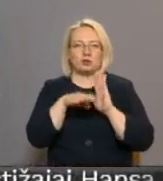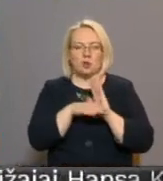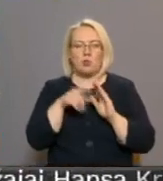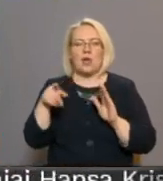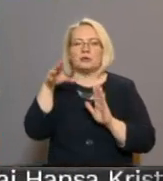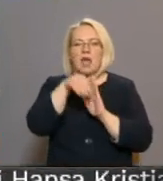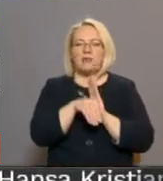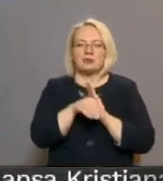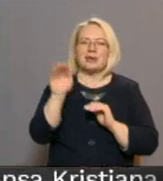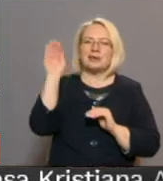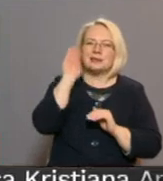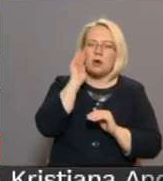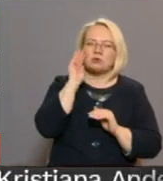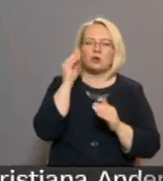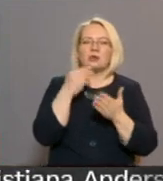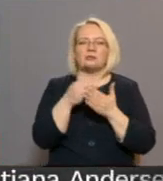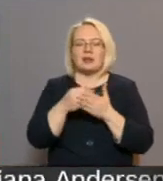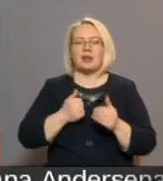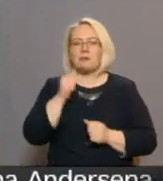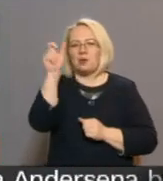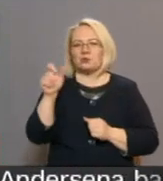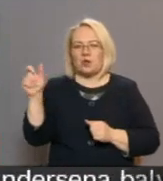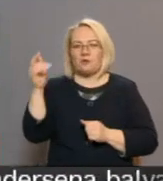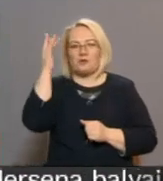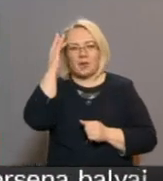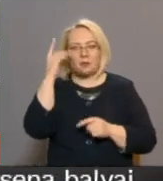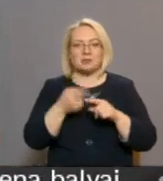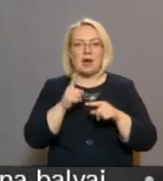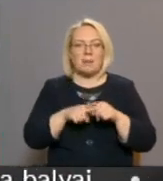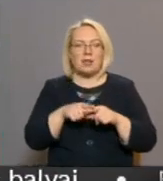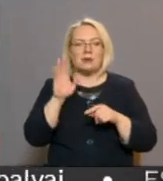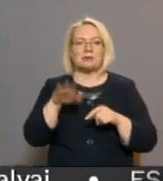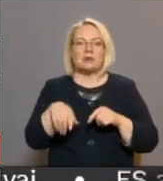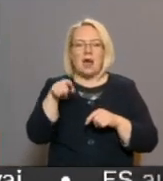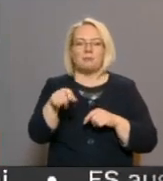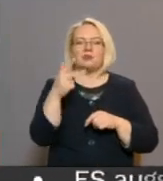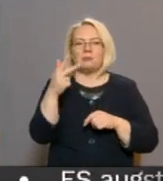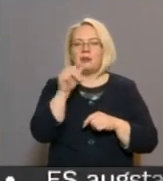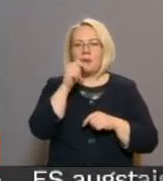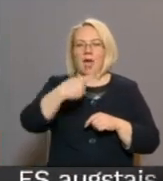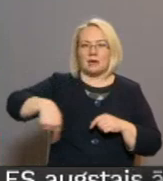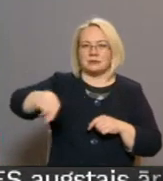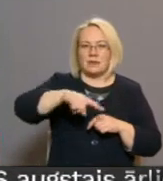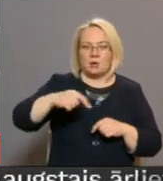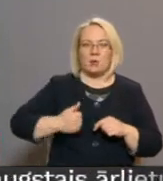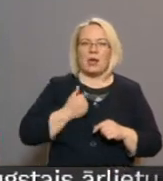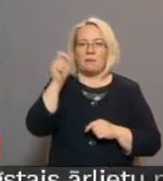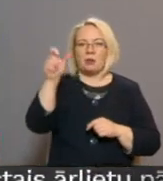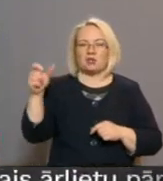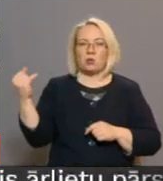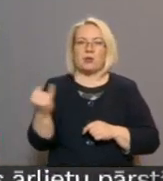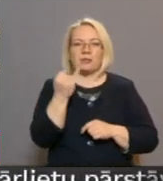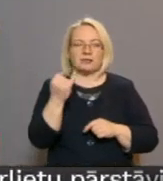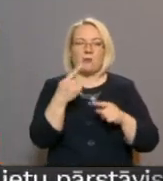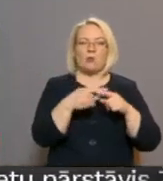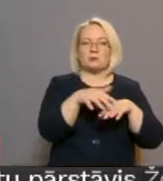uzklausīts un izvērtāts minēto ezeru īpašnieku viedoklis. Tādējādi starp šķirnates, kamentas un skirnas ezeru īpašnieku interesēm